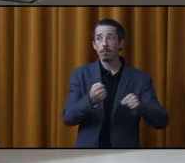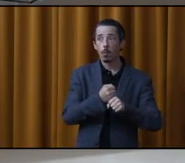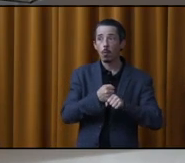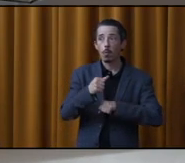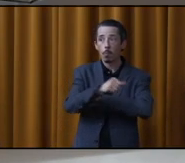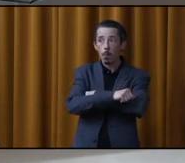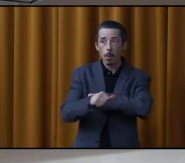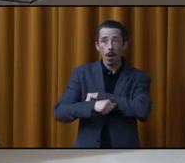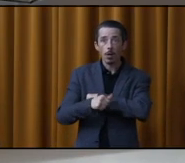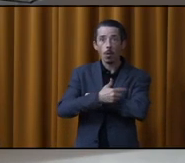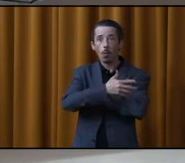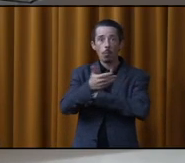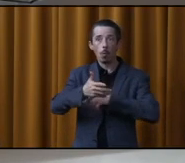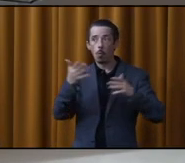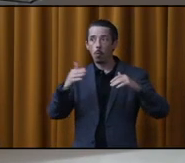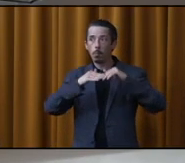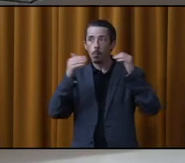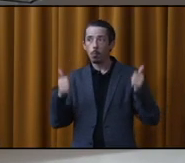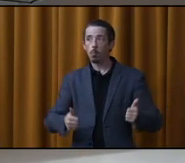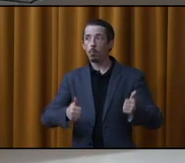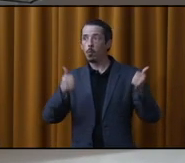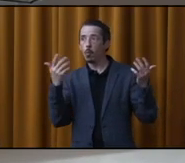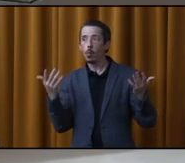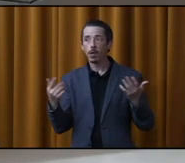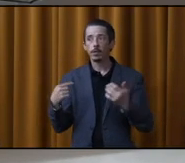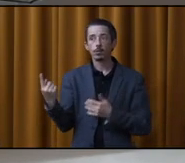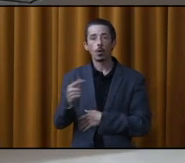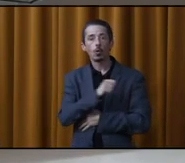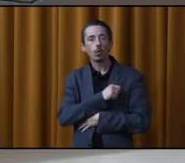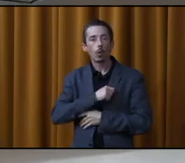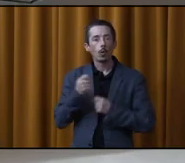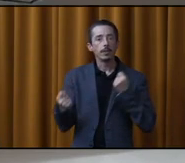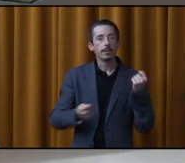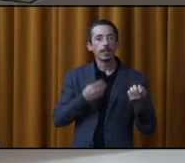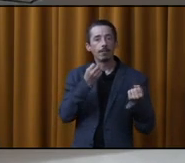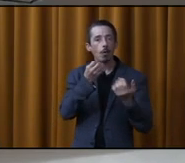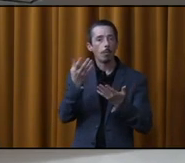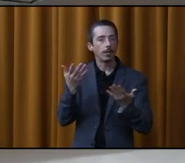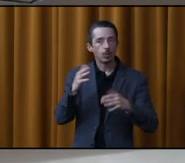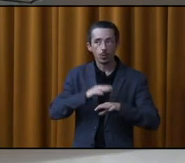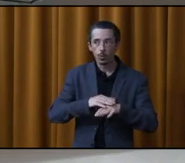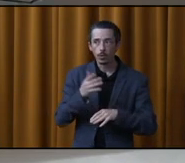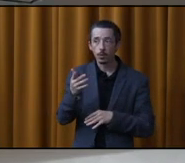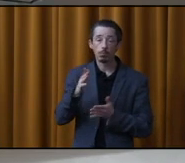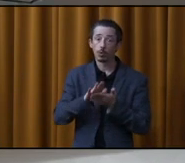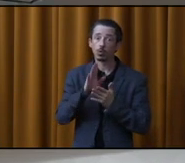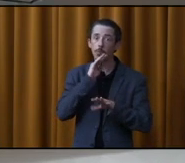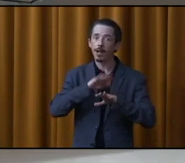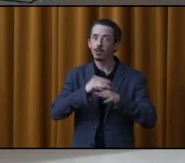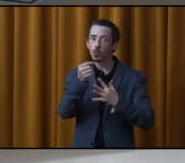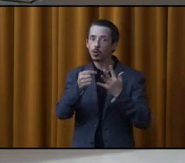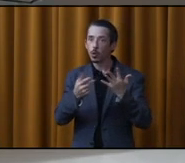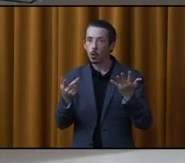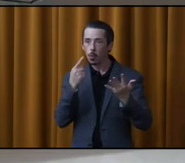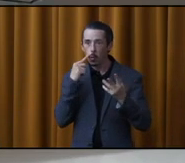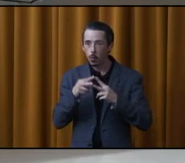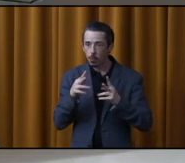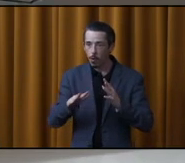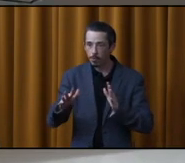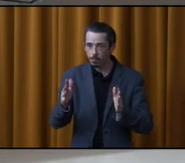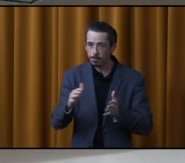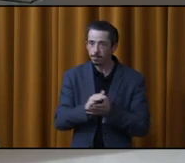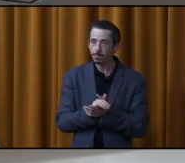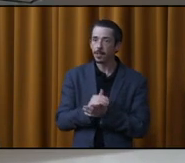des balcons pour rendre ça une maison de touristes ou d'informations. » pense que c ça le principe à côté du